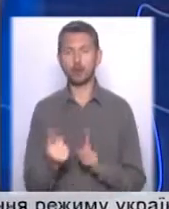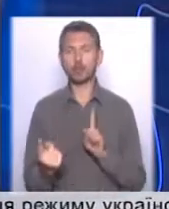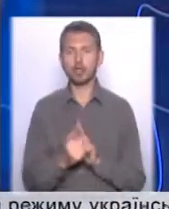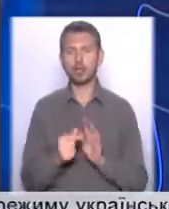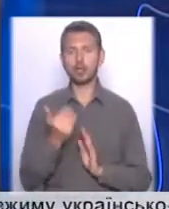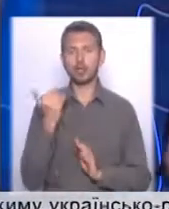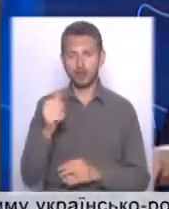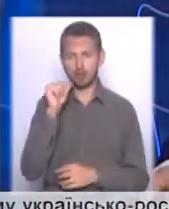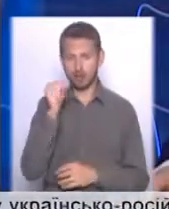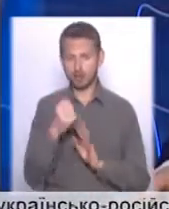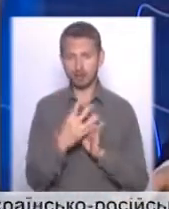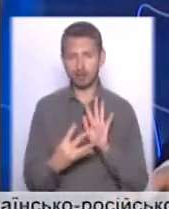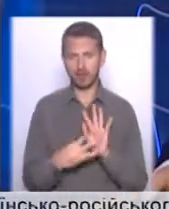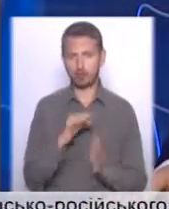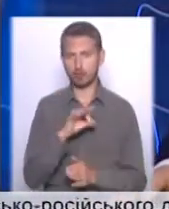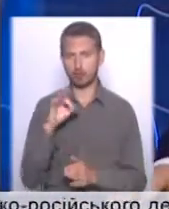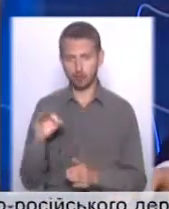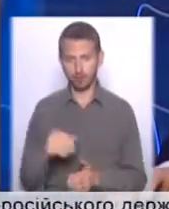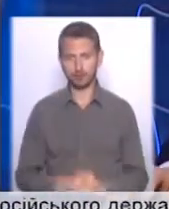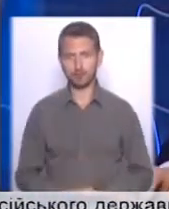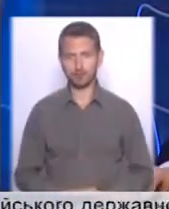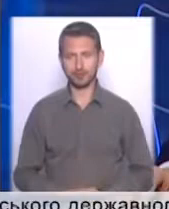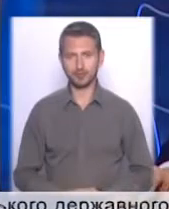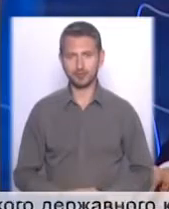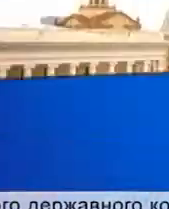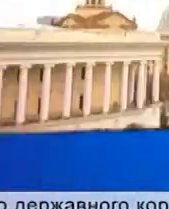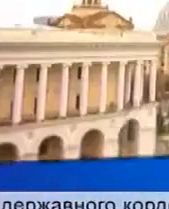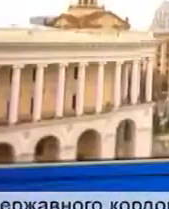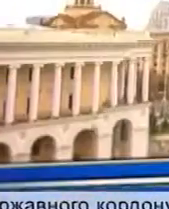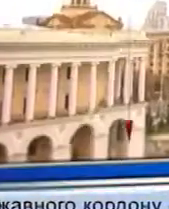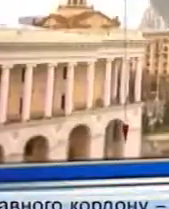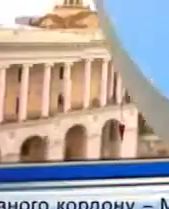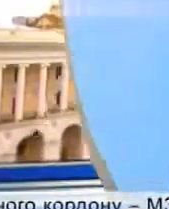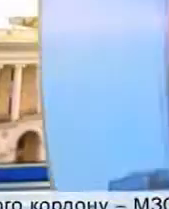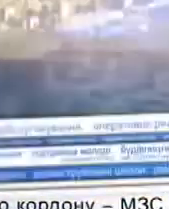за кілька хвилин на нашому телеканалі. Не перемикайте. Дякую